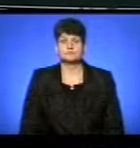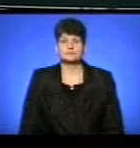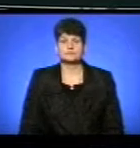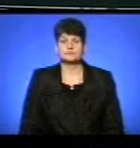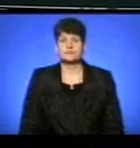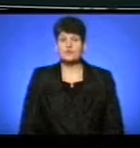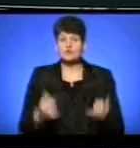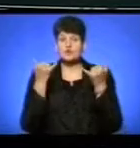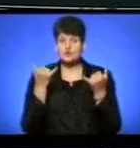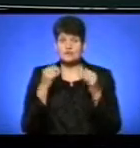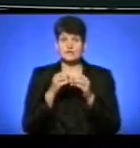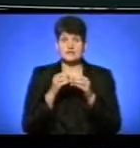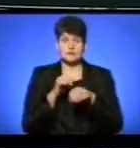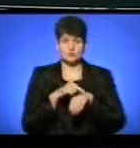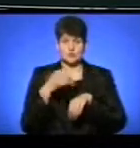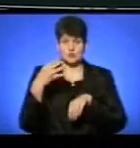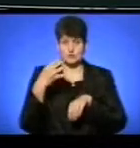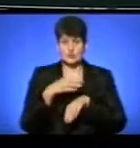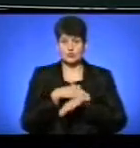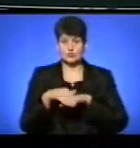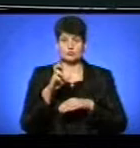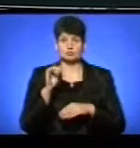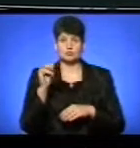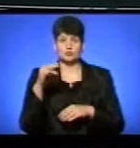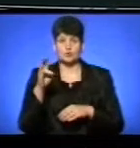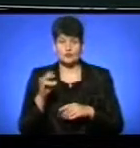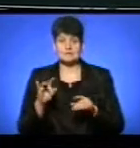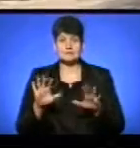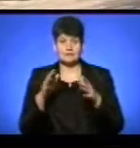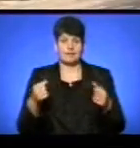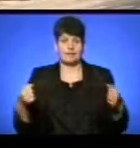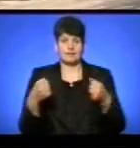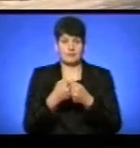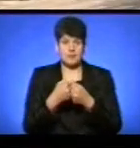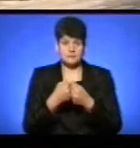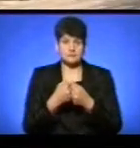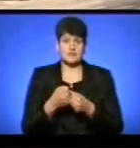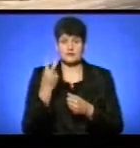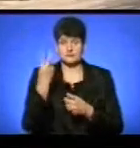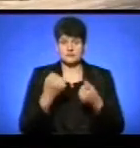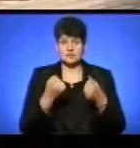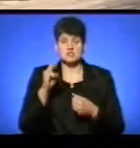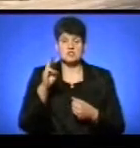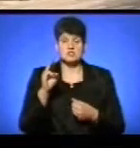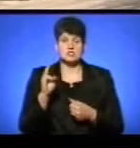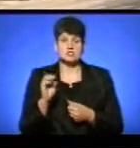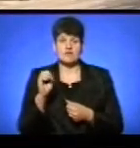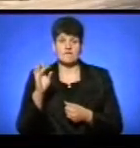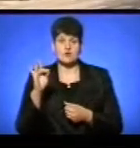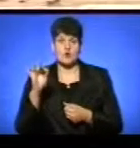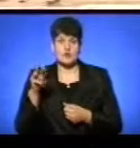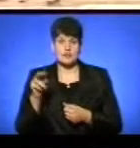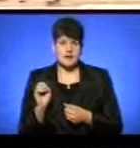Сьогодні о 10.40 у Тернополі на вулиці Будного трапилося ДТП. Зіткнулися автомобілі «Шевроле Авео» та «Газ».